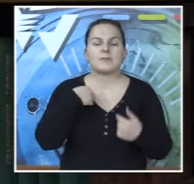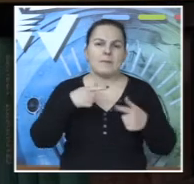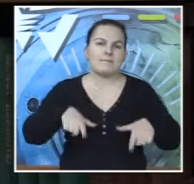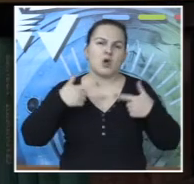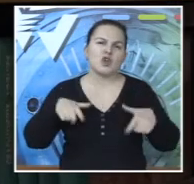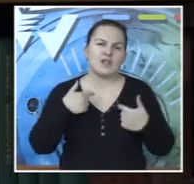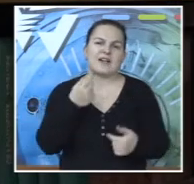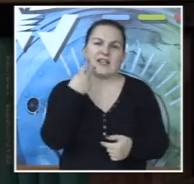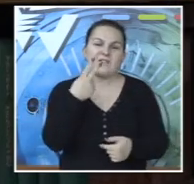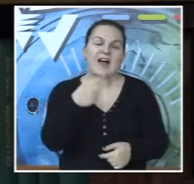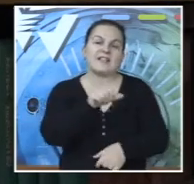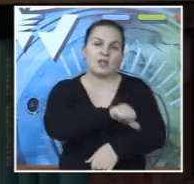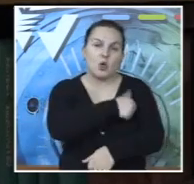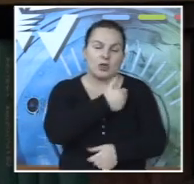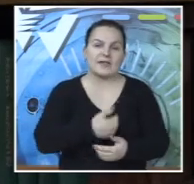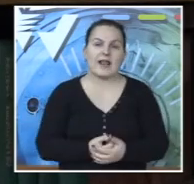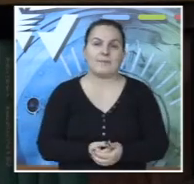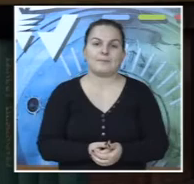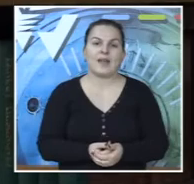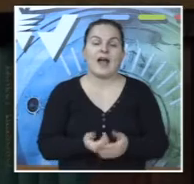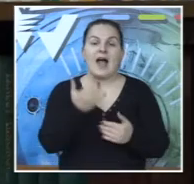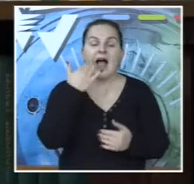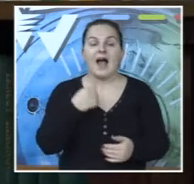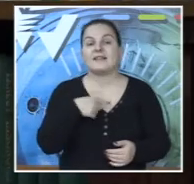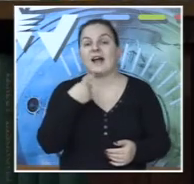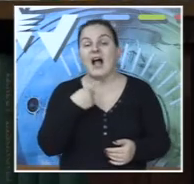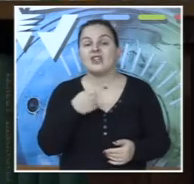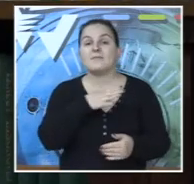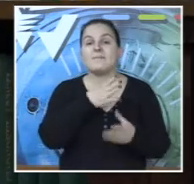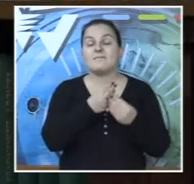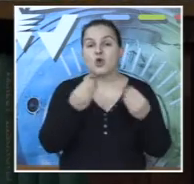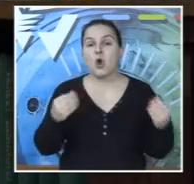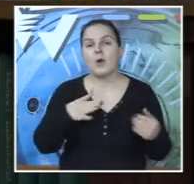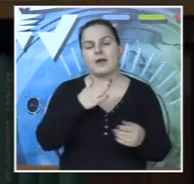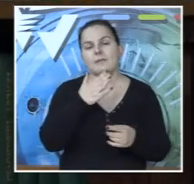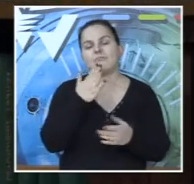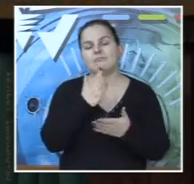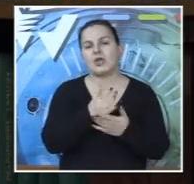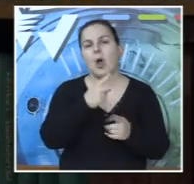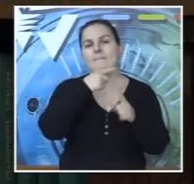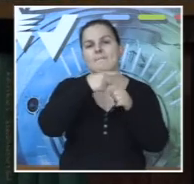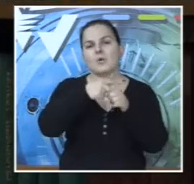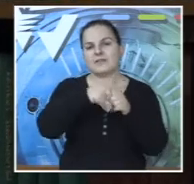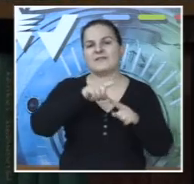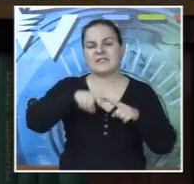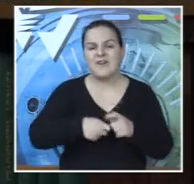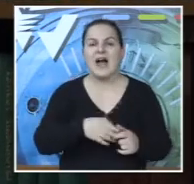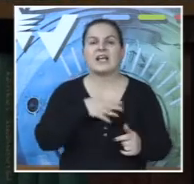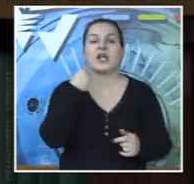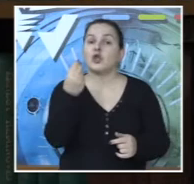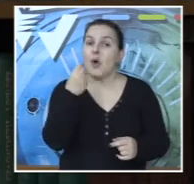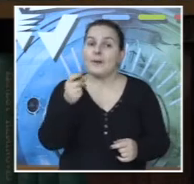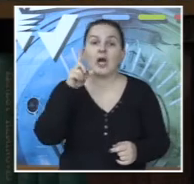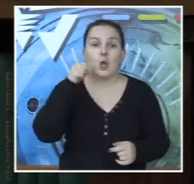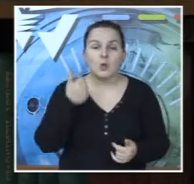Puno toga smo mi proživjeli za ovi 20 i nešto godina i samo da kažem, znate da je puno više bilo pozitivnih stvari i puno